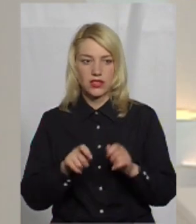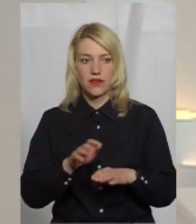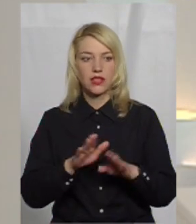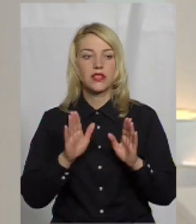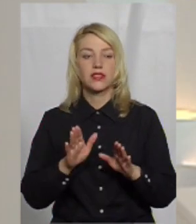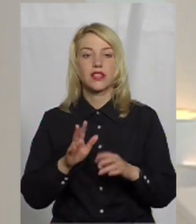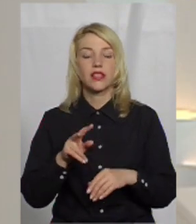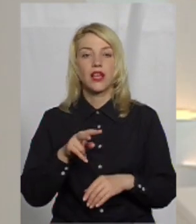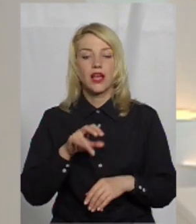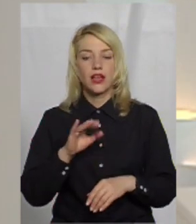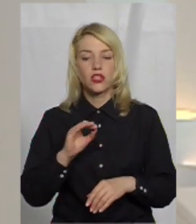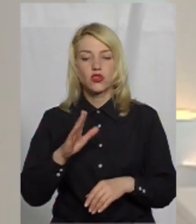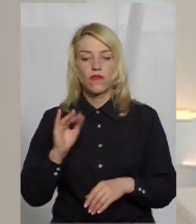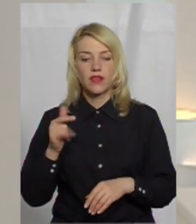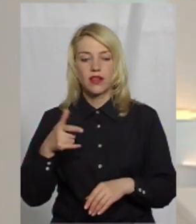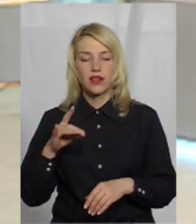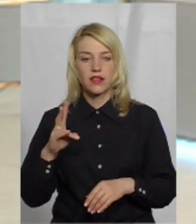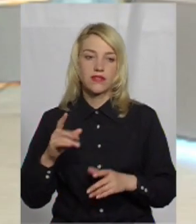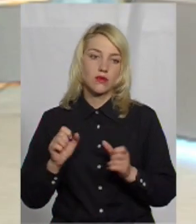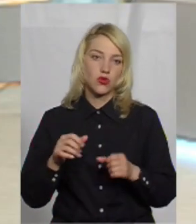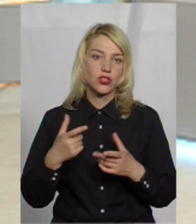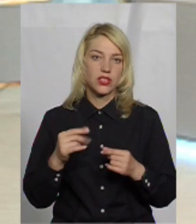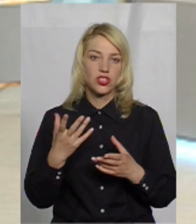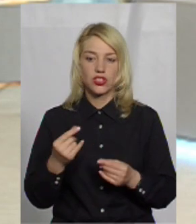в Лісових Гранівцях, можливо, ще де потрібні вони?